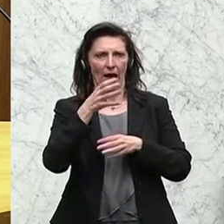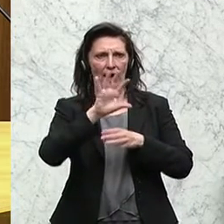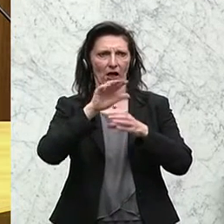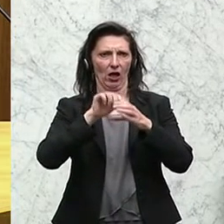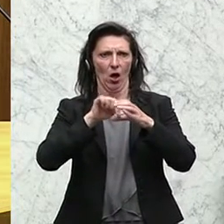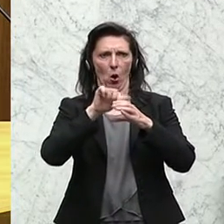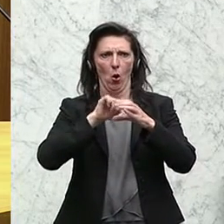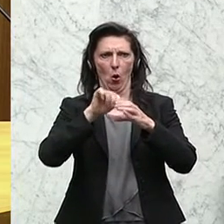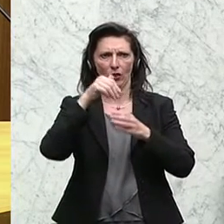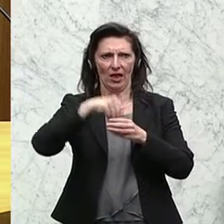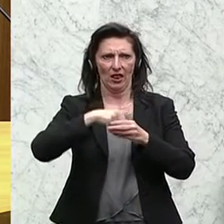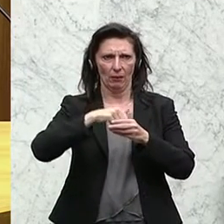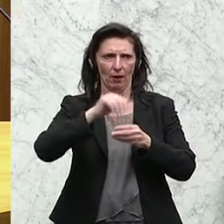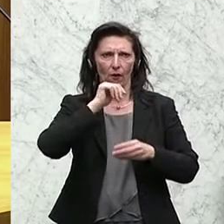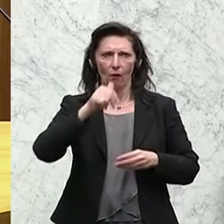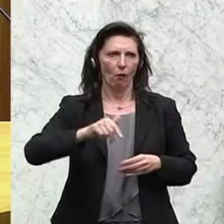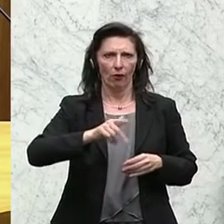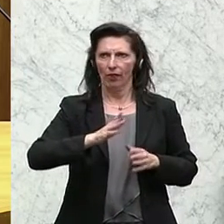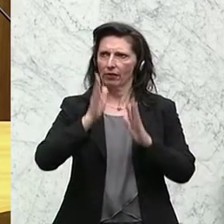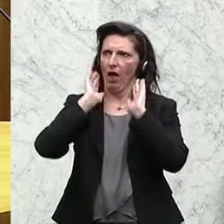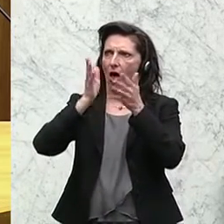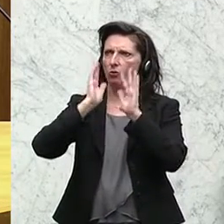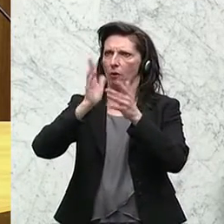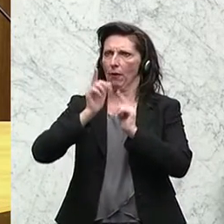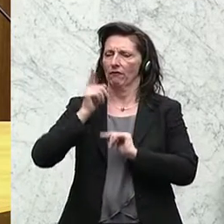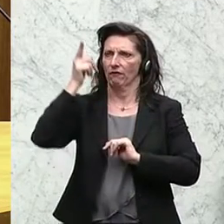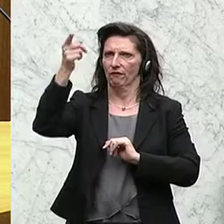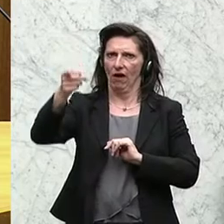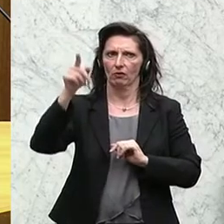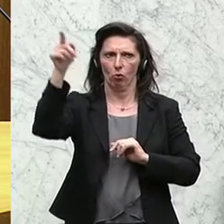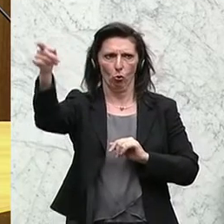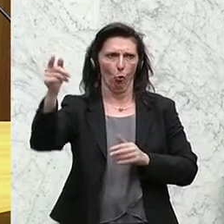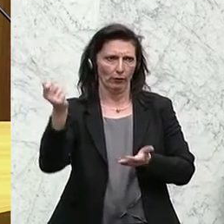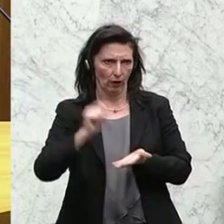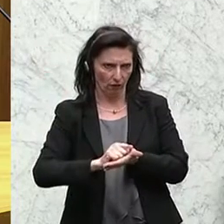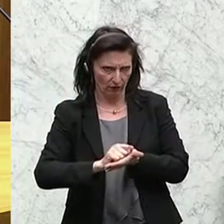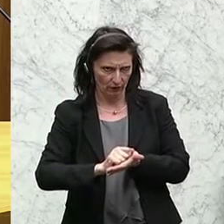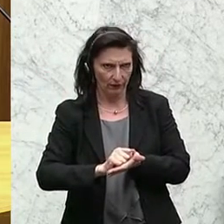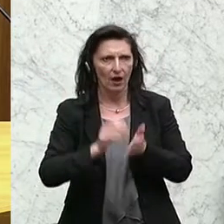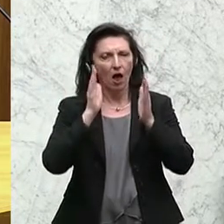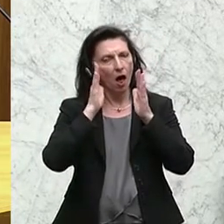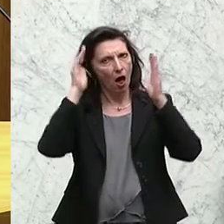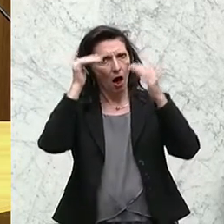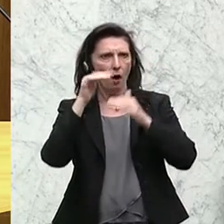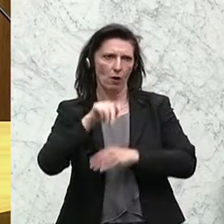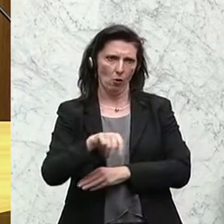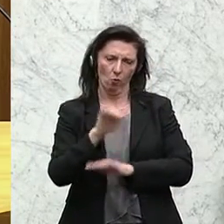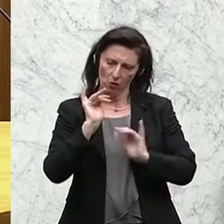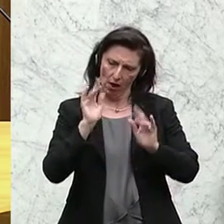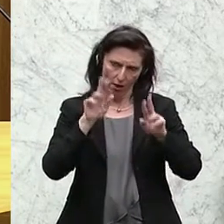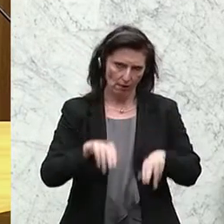über die Autobahn abhaut. Und mit dieser Aussage gebe ich den Haubenkoch auch recht.